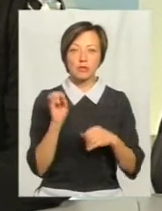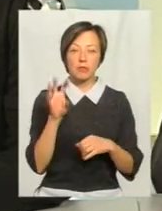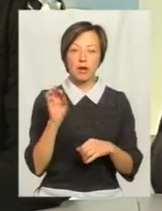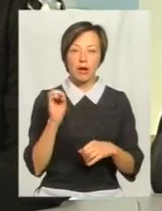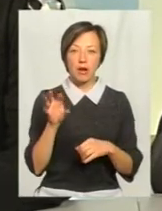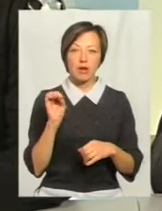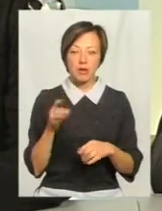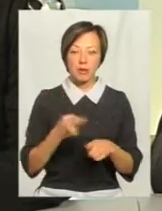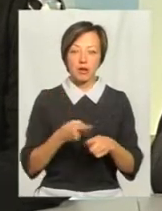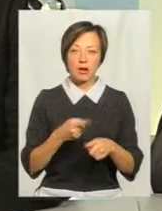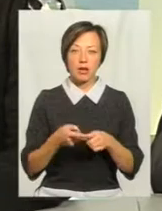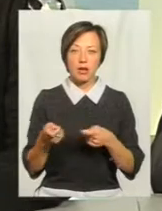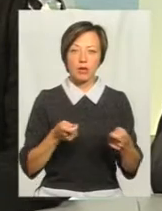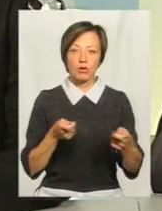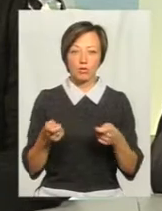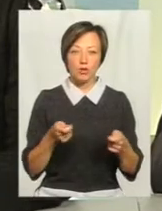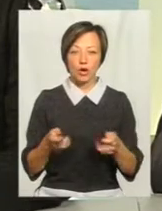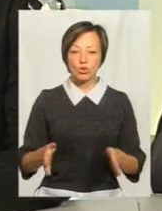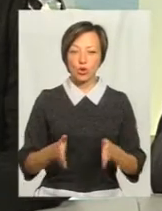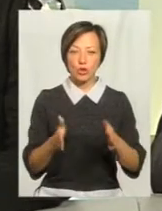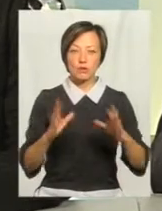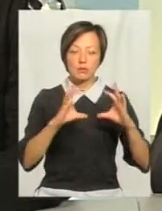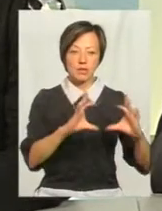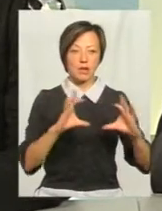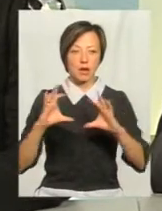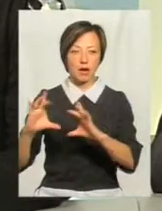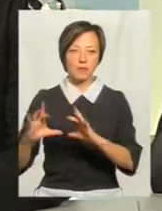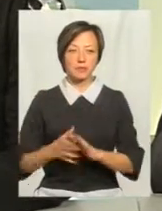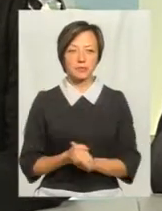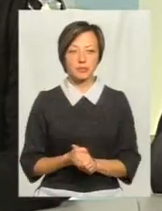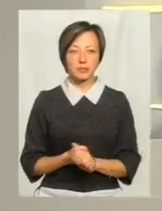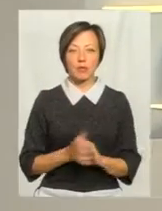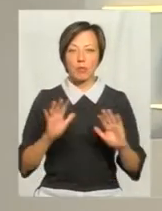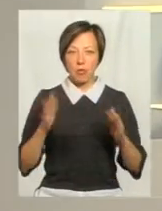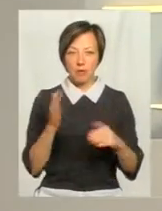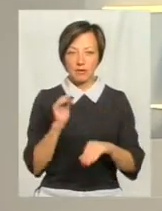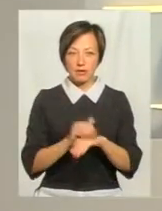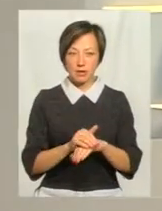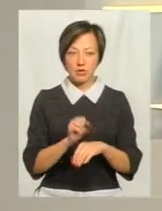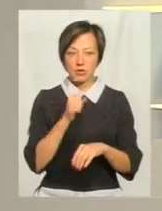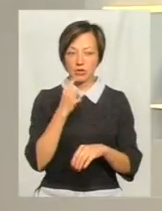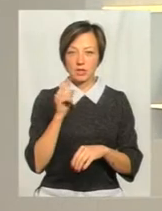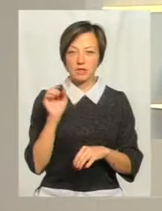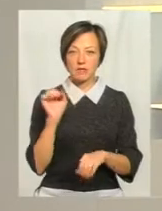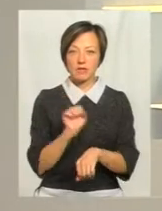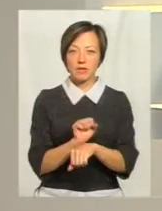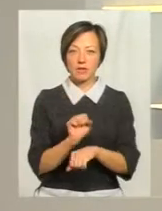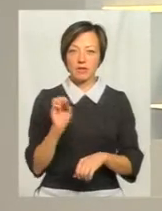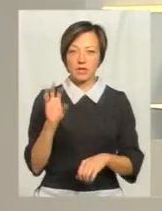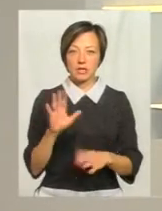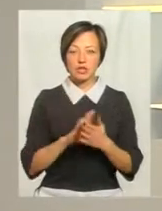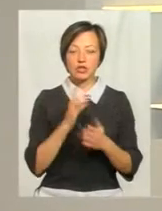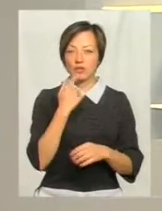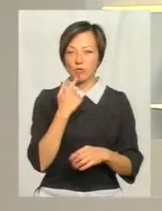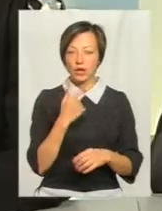перехрестя керується дорожніми знаками. Ну, якийсь момент може зафіксуватися червоний, бо ж глядачі не думають, що виглядається?